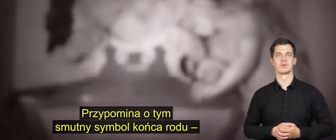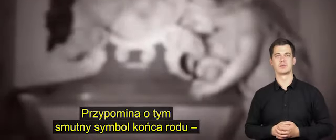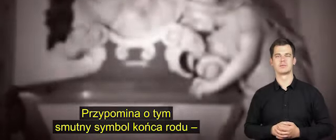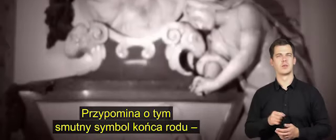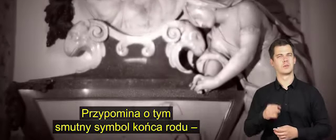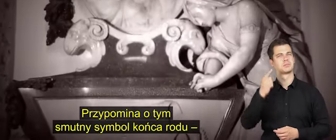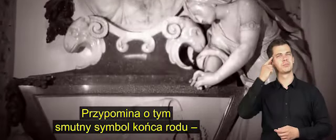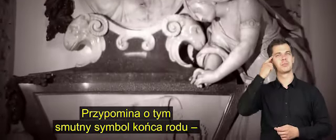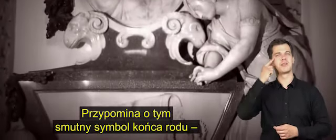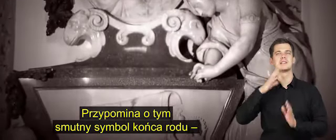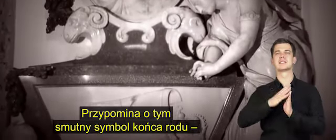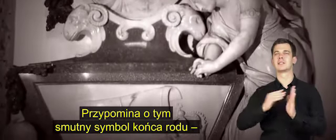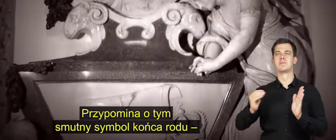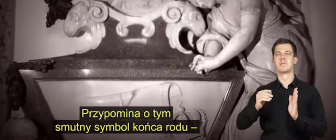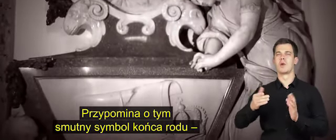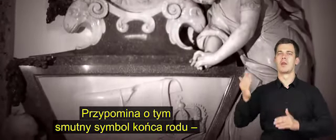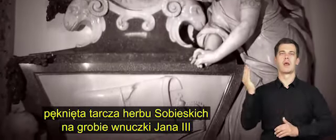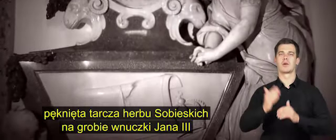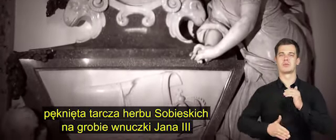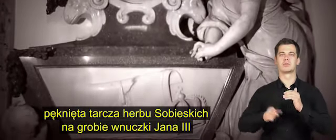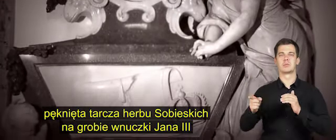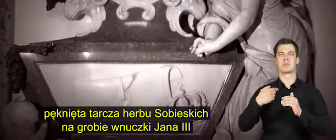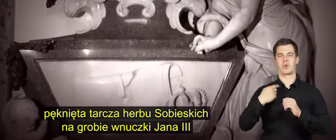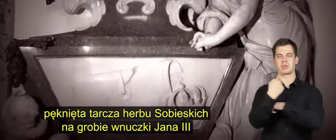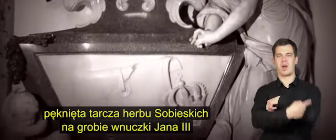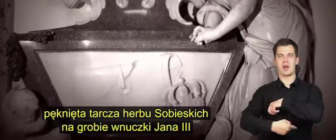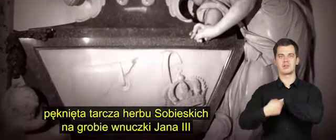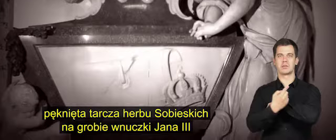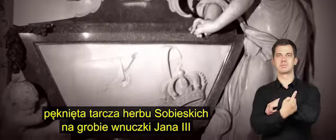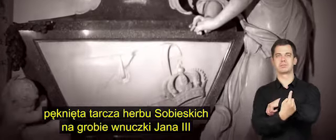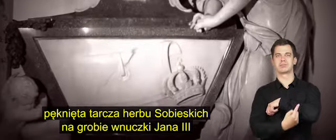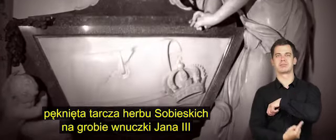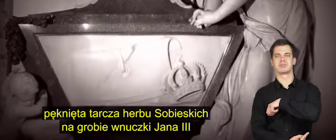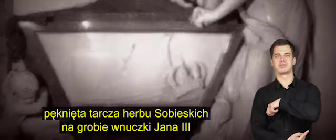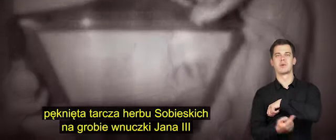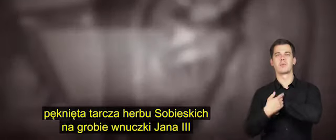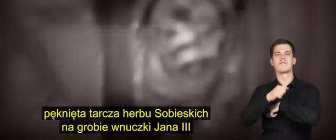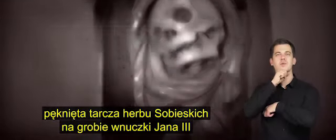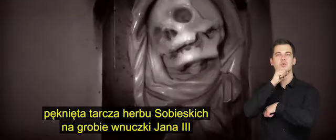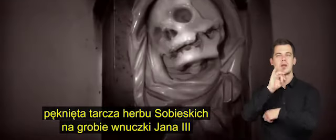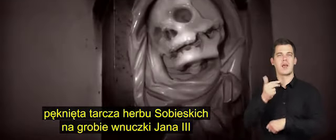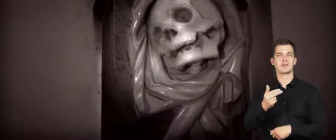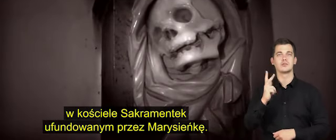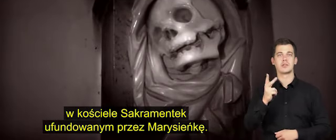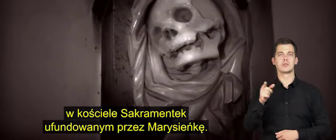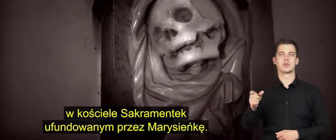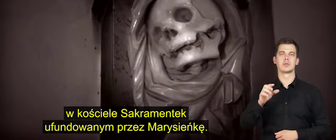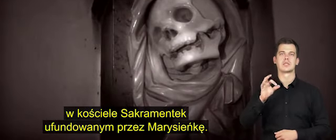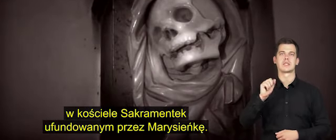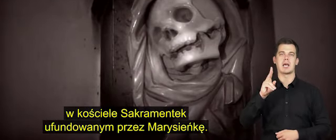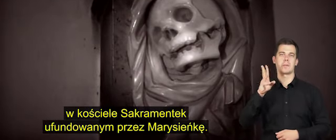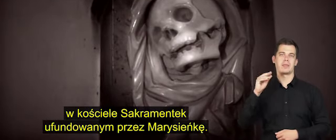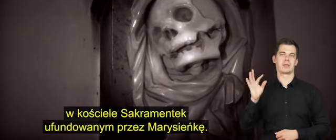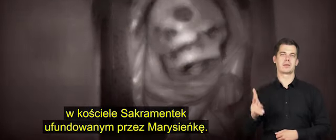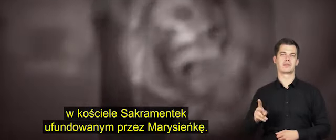Przypomina o tym smutny symbol końca rodu. Pęknięta tarcza z herbu Sobieskich na grobie wnuczki Jana III w kościele